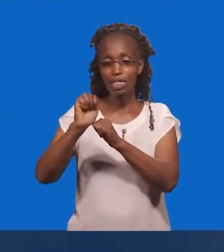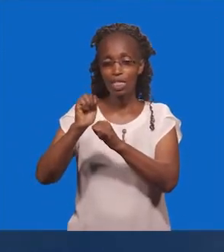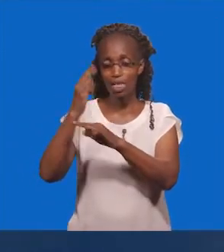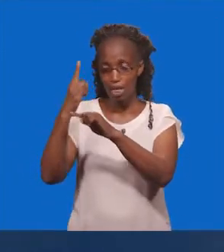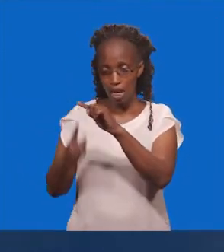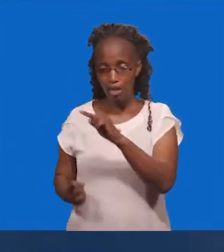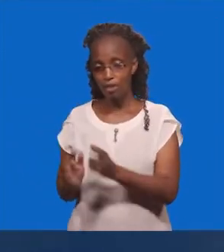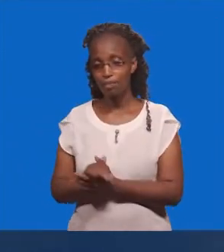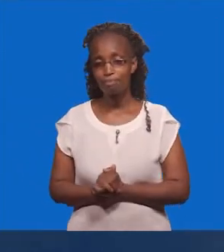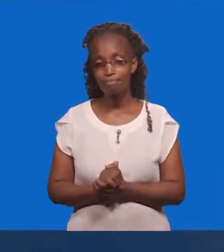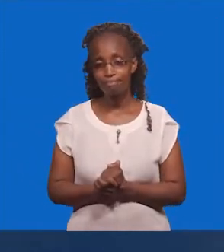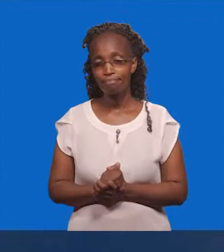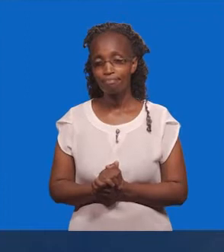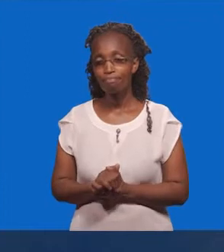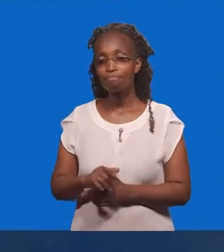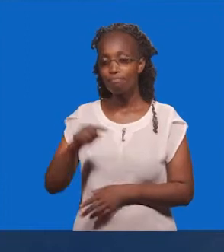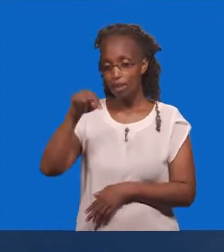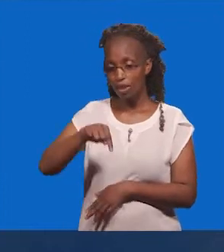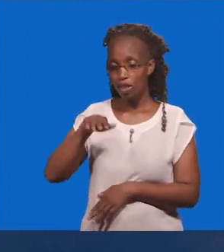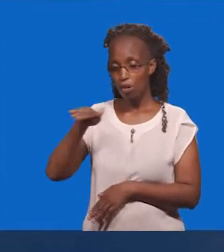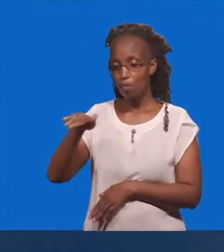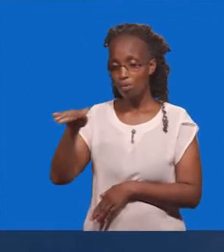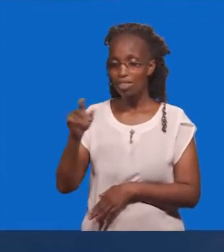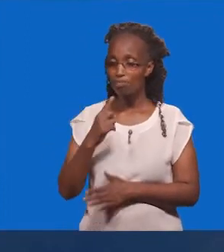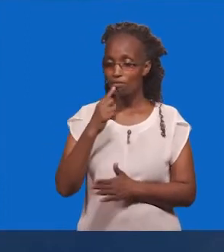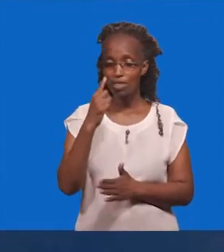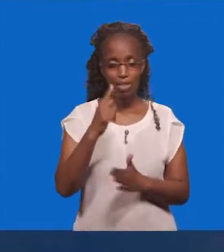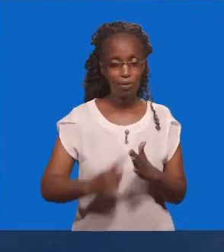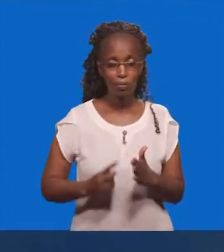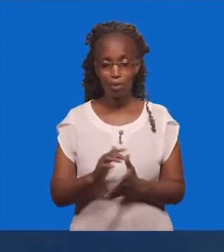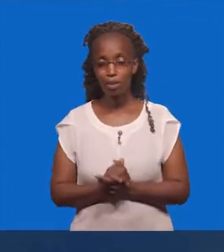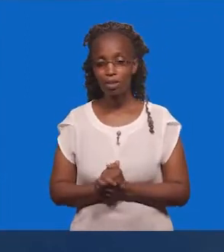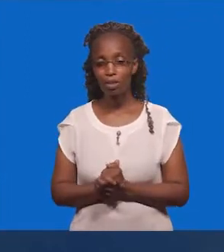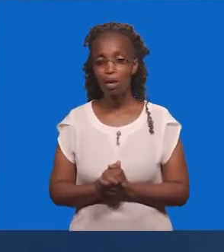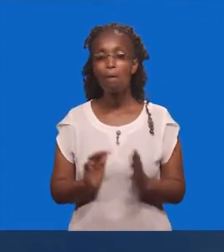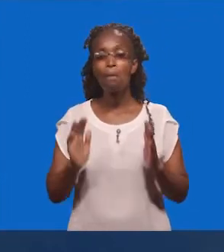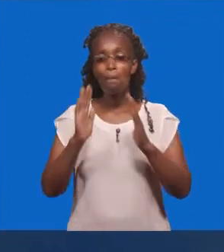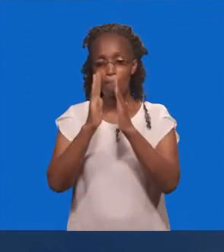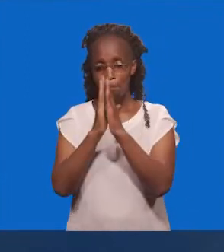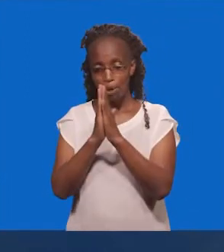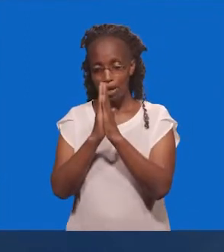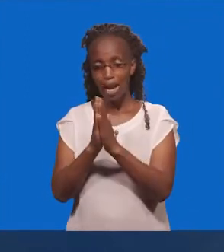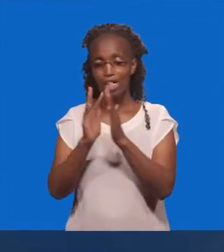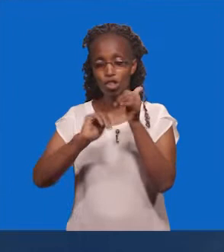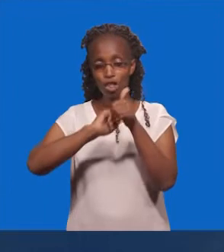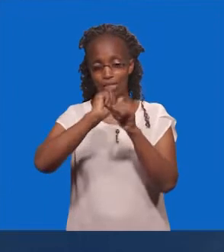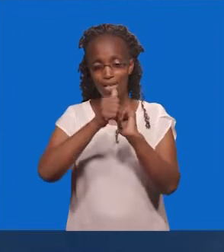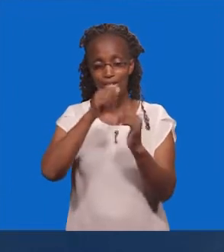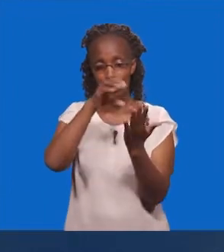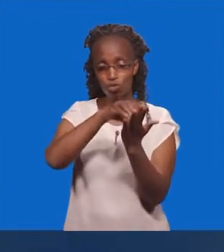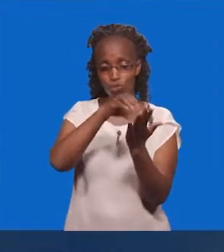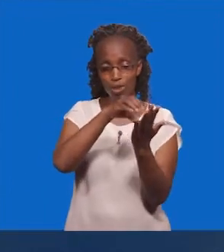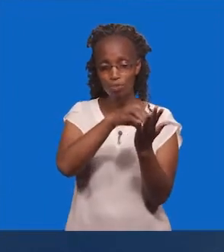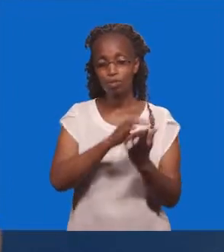Do Kwa sababu Leo Asubu Yalioni Kakuambia Ya Kwamba Prayer Changes Destiny